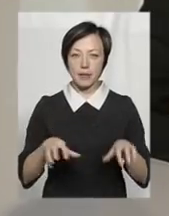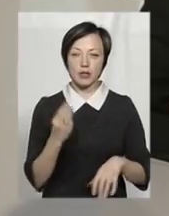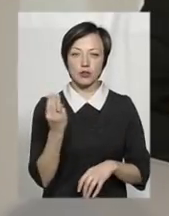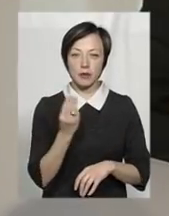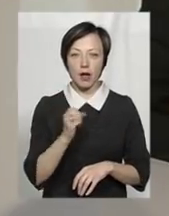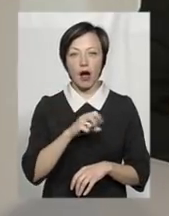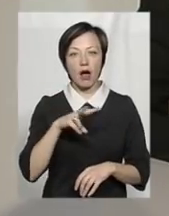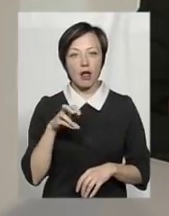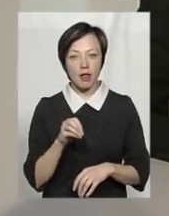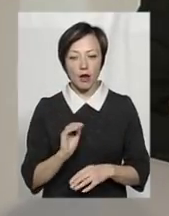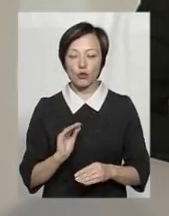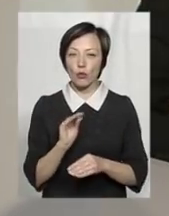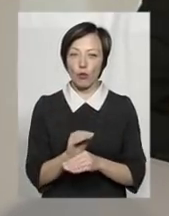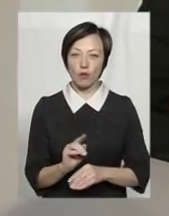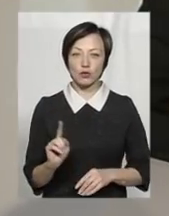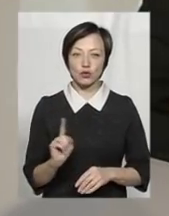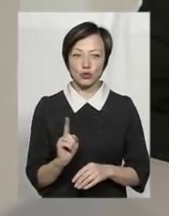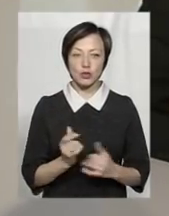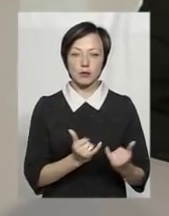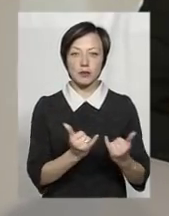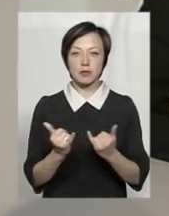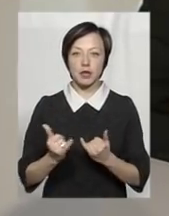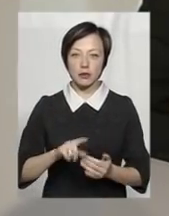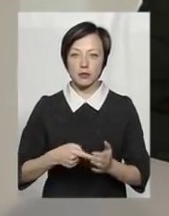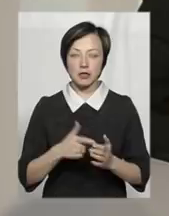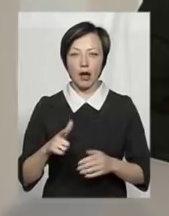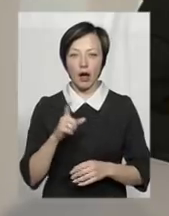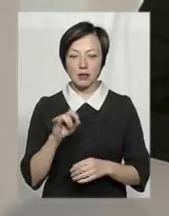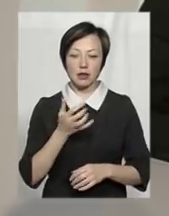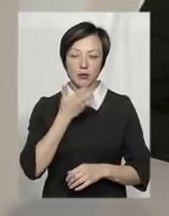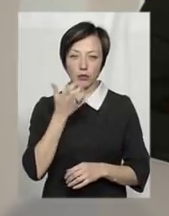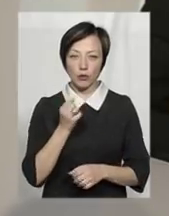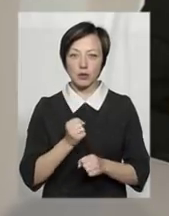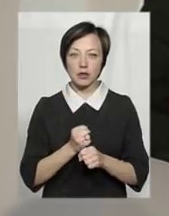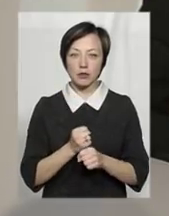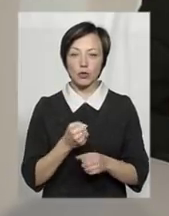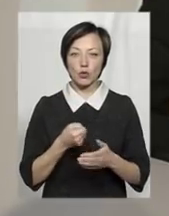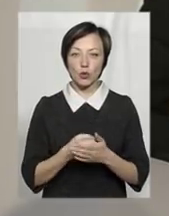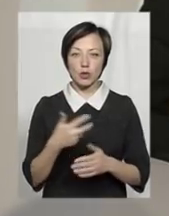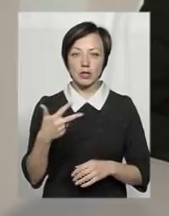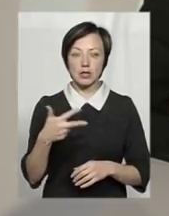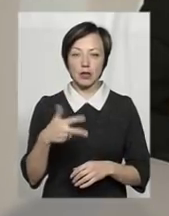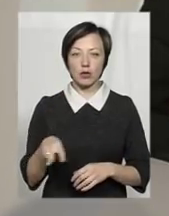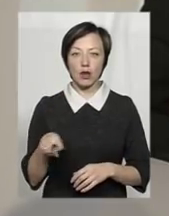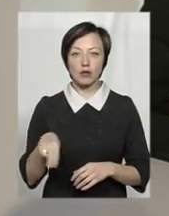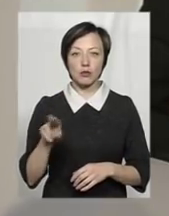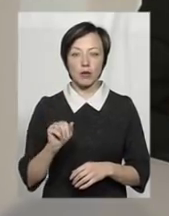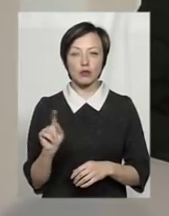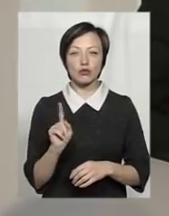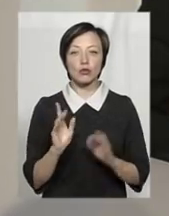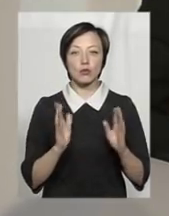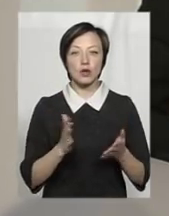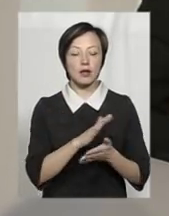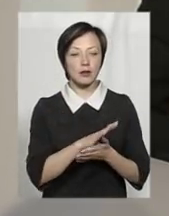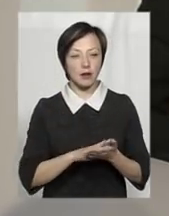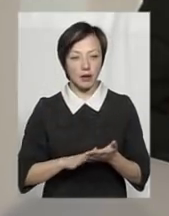Полудюк. Але доповнив, що забезпечення міста газом, а відтак і теплом, діятимуть до 30 листопада. Що ж буде